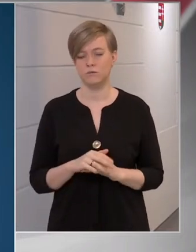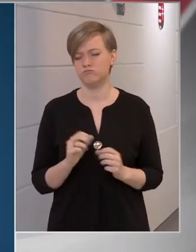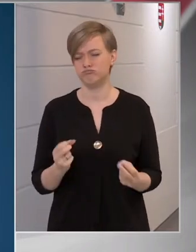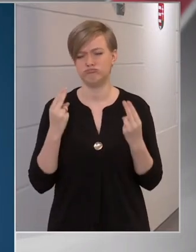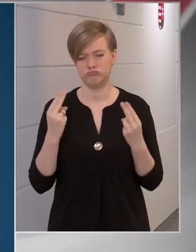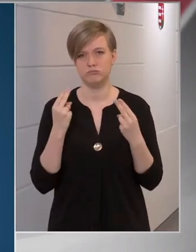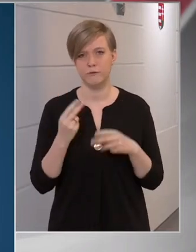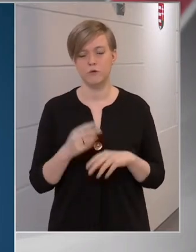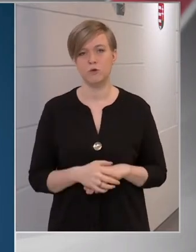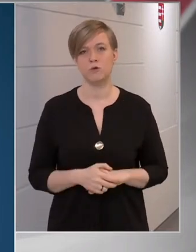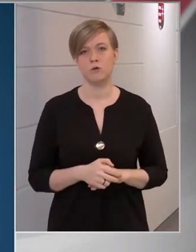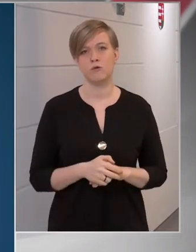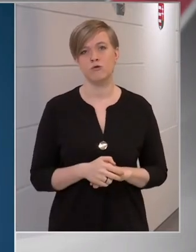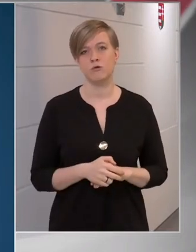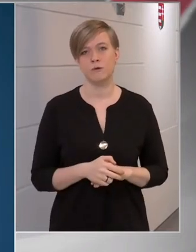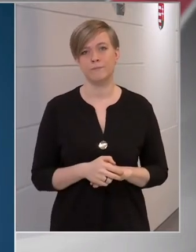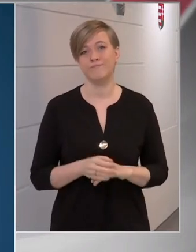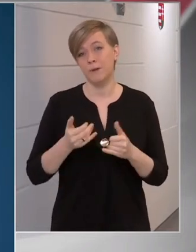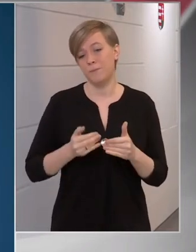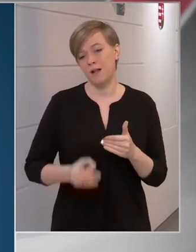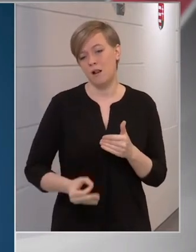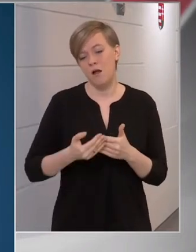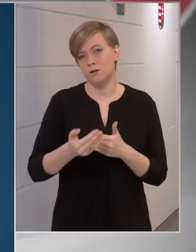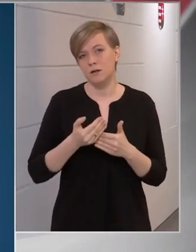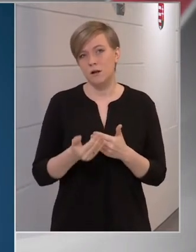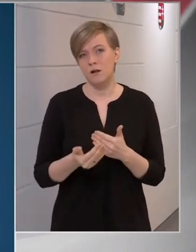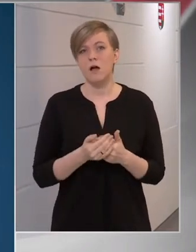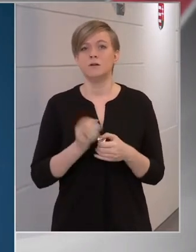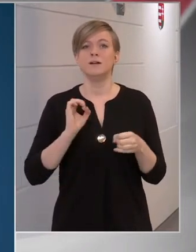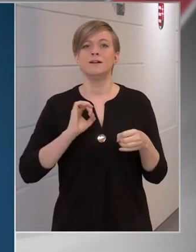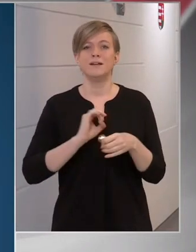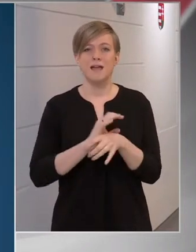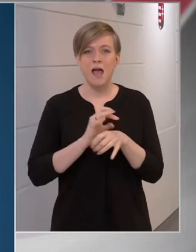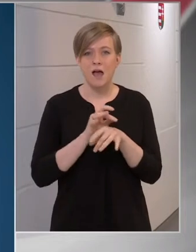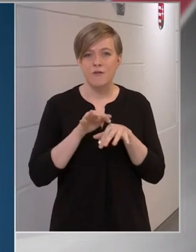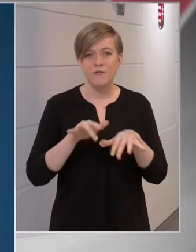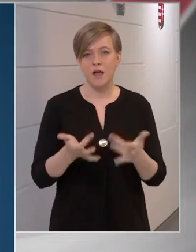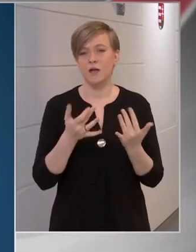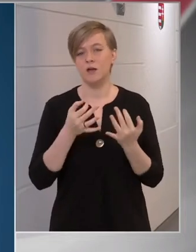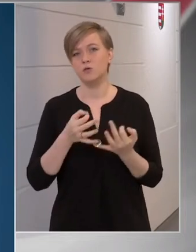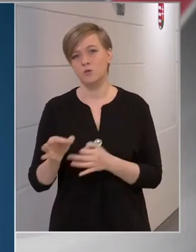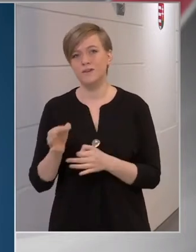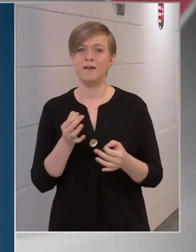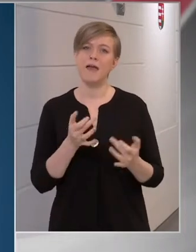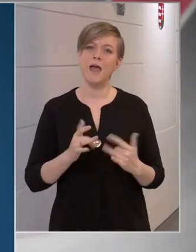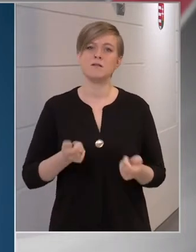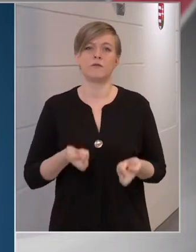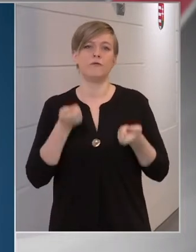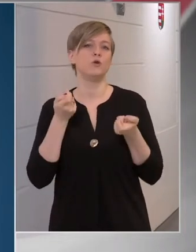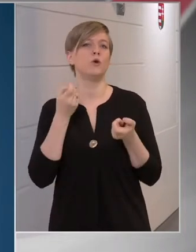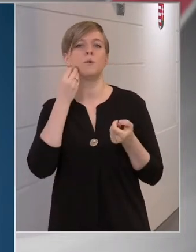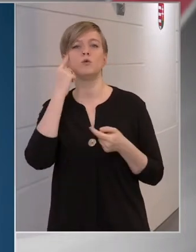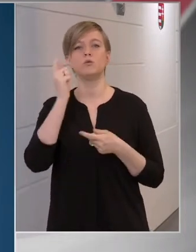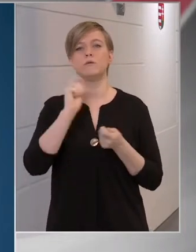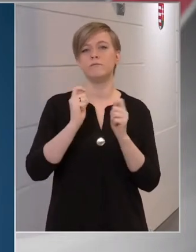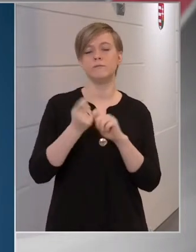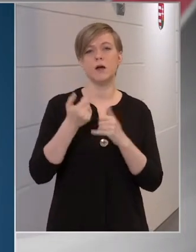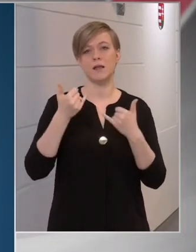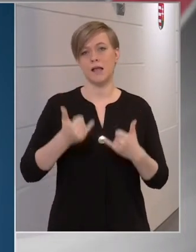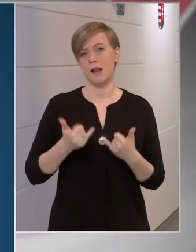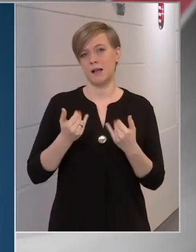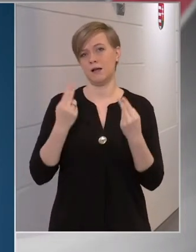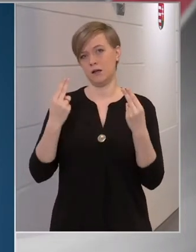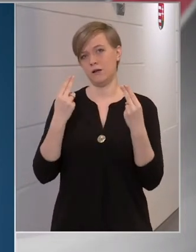fontos. Pillanatnyilag a járványi helyzettől függ, hogy mikor tudunk változtatni a jelenleg